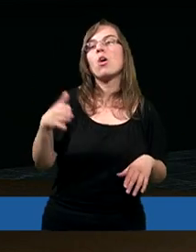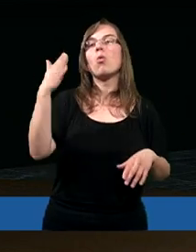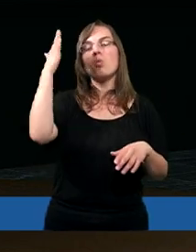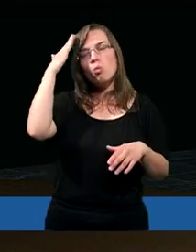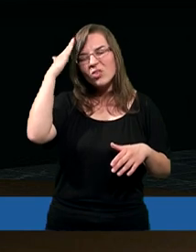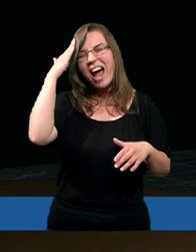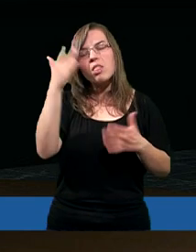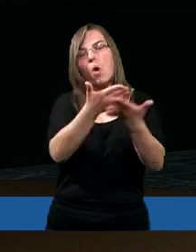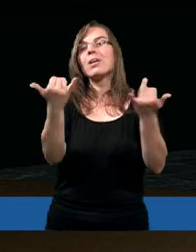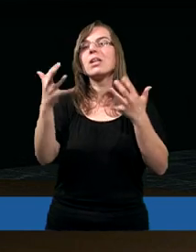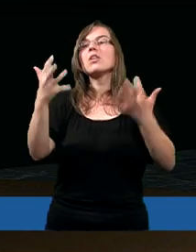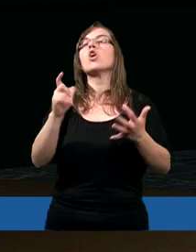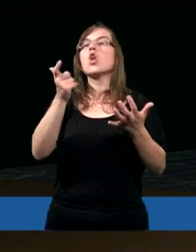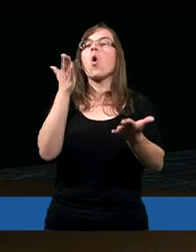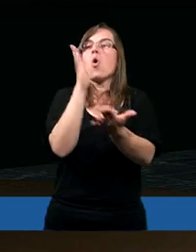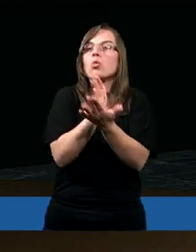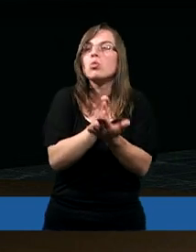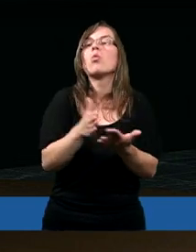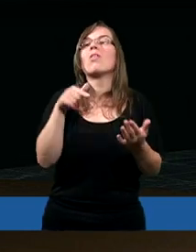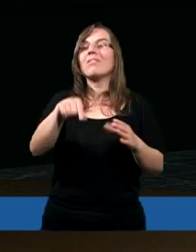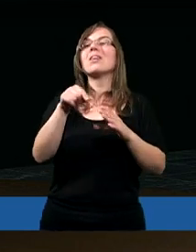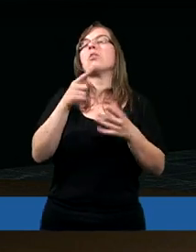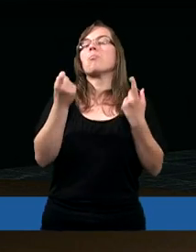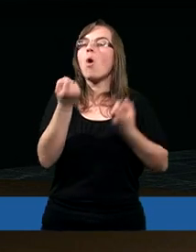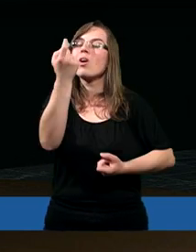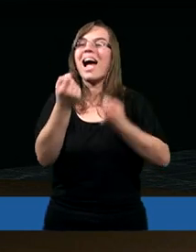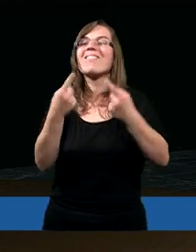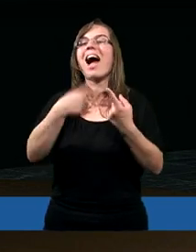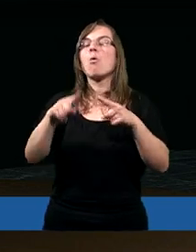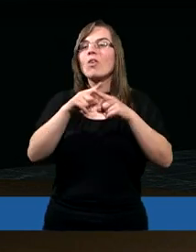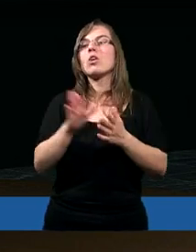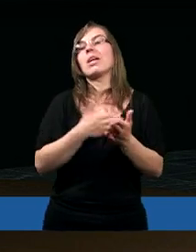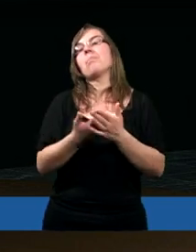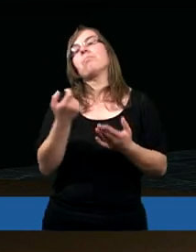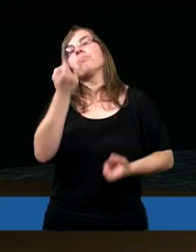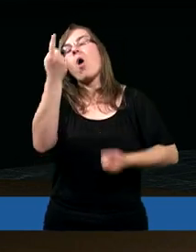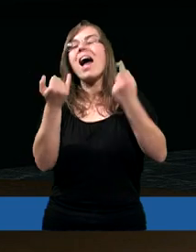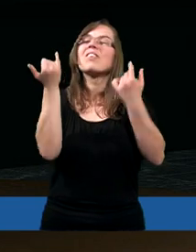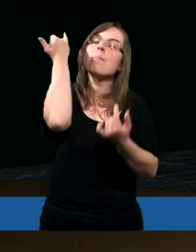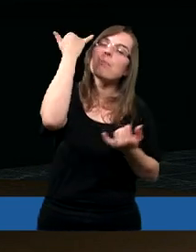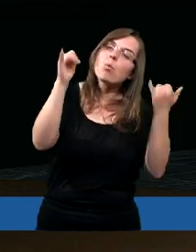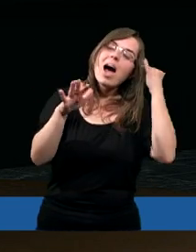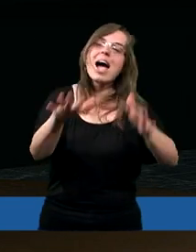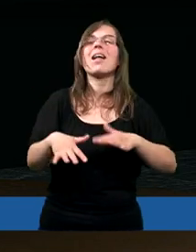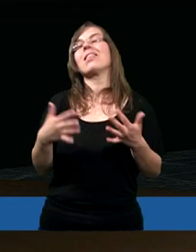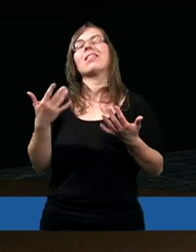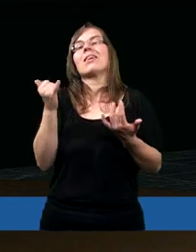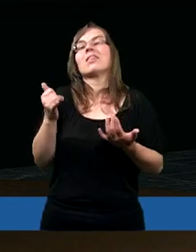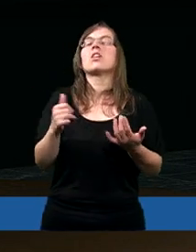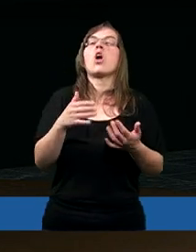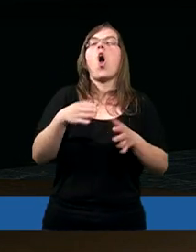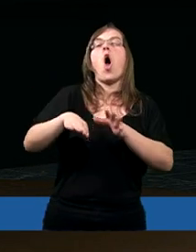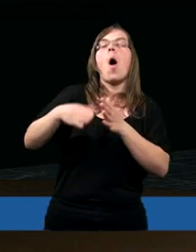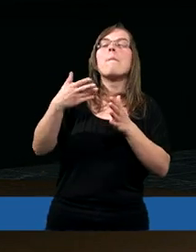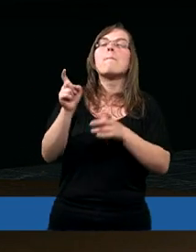świadomy, co już się w Kościele wczesnosześcijańskim pojawiało. Że pojawiały się błędy, wypaczenia,